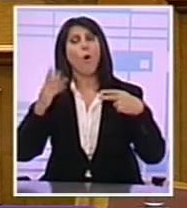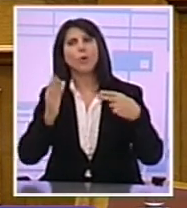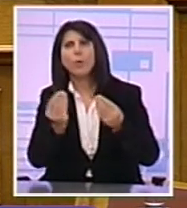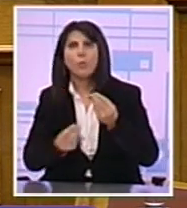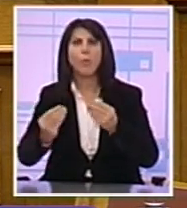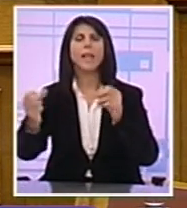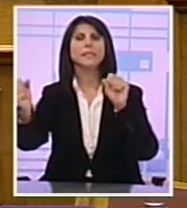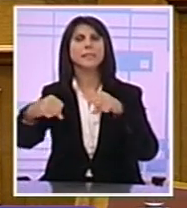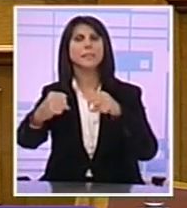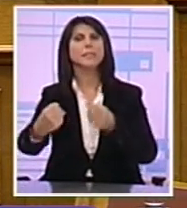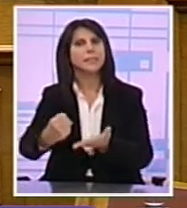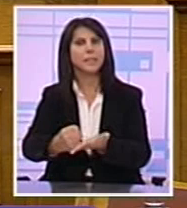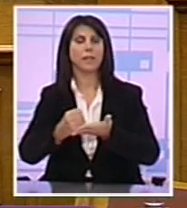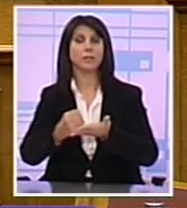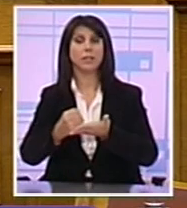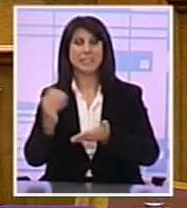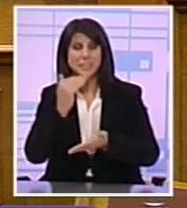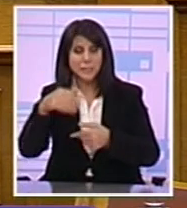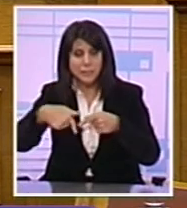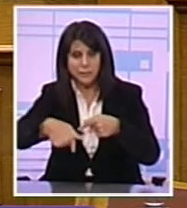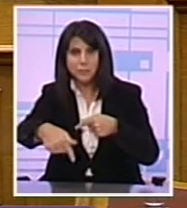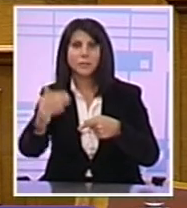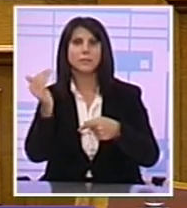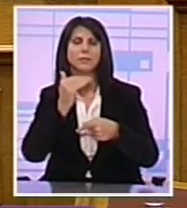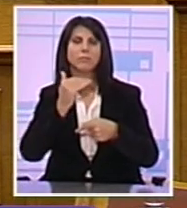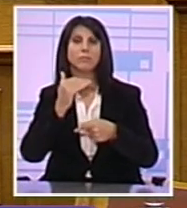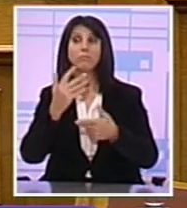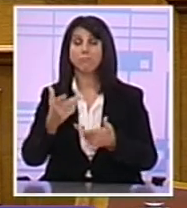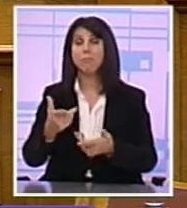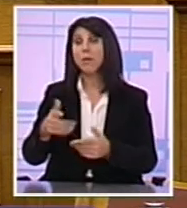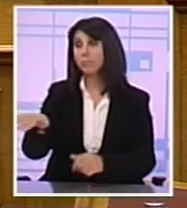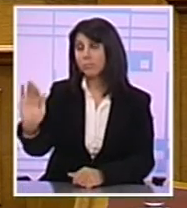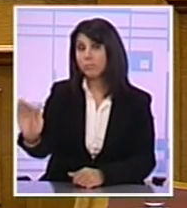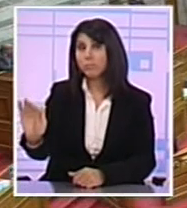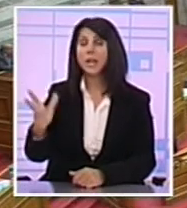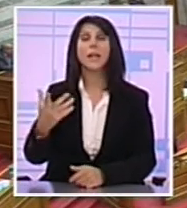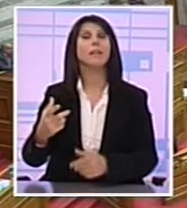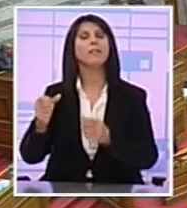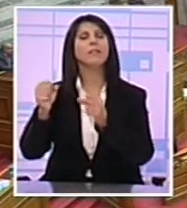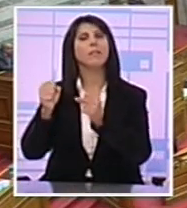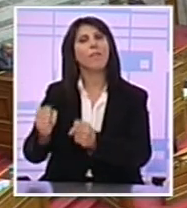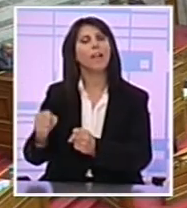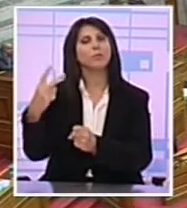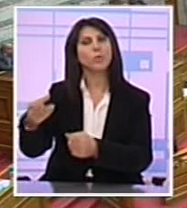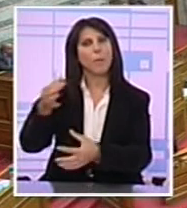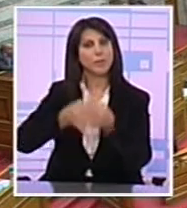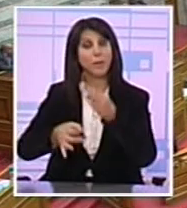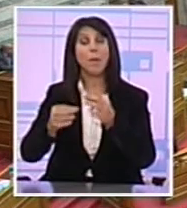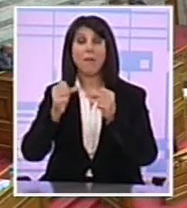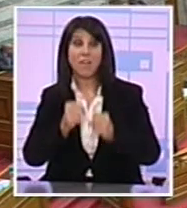όσο γίνεται γρηγορότερα Να τοποθετηθεί Με βάση του εθνικού συμφέρον Του συμφέρον του ελληνικού λαού